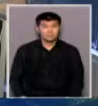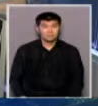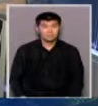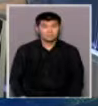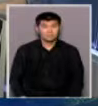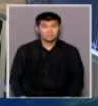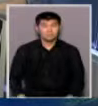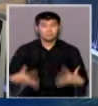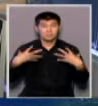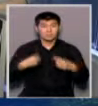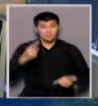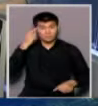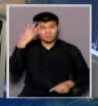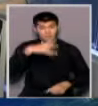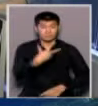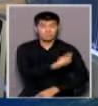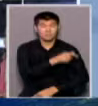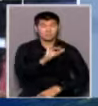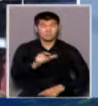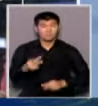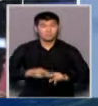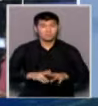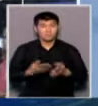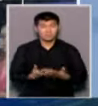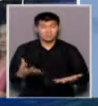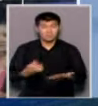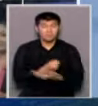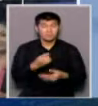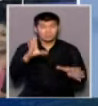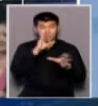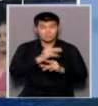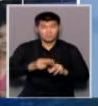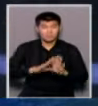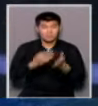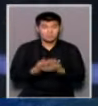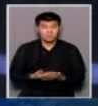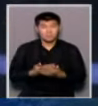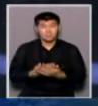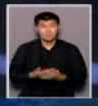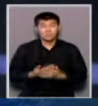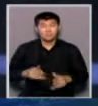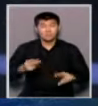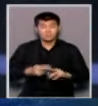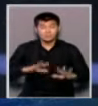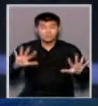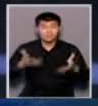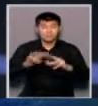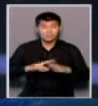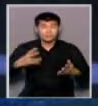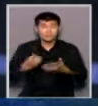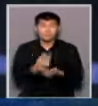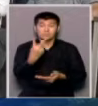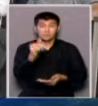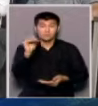Деннің саулығын ғойлап, екпе алған атырғылықтар үшін бұл таптырмасы мүмкіндік. Яғни, бағы шапқан тұрғын 200